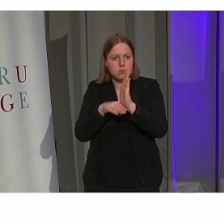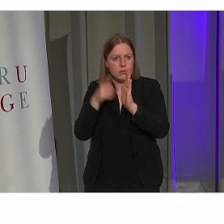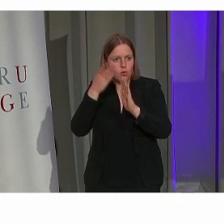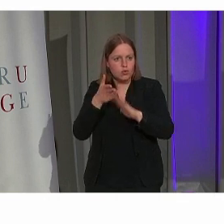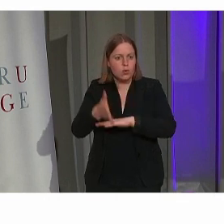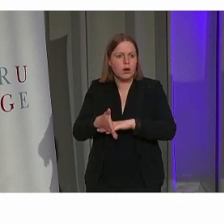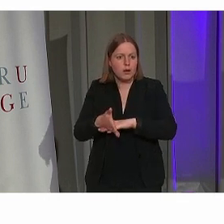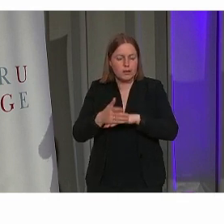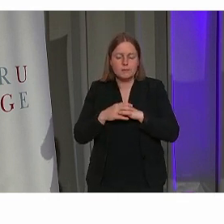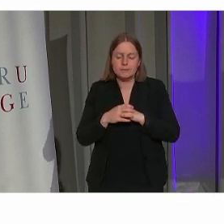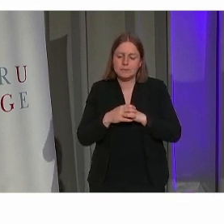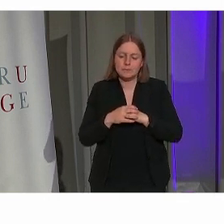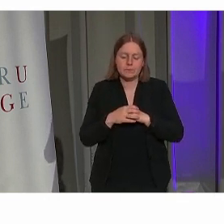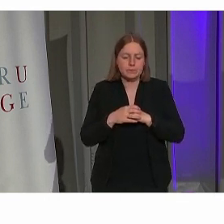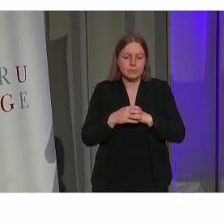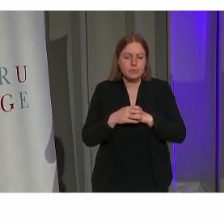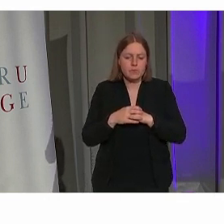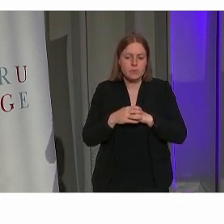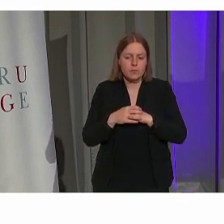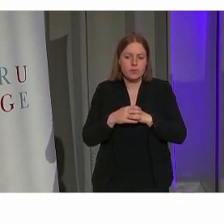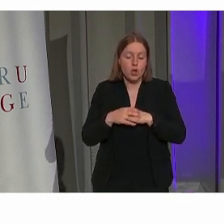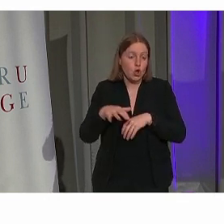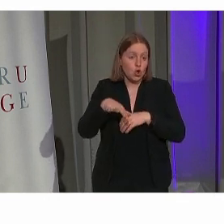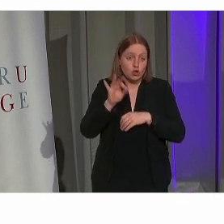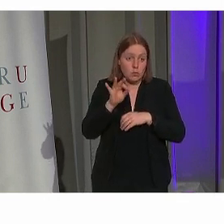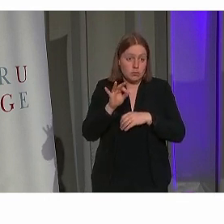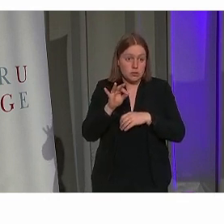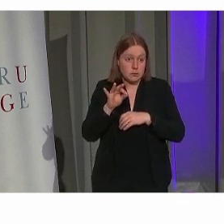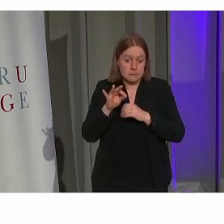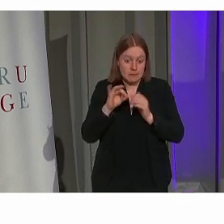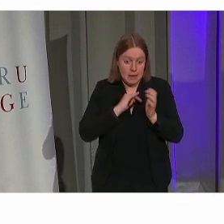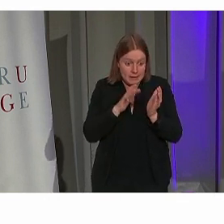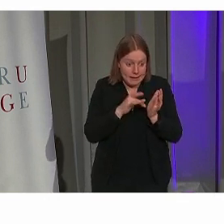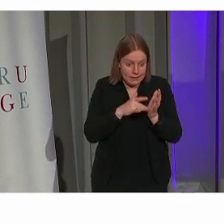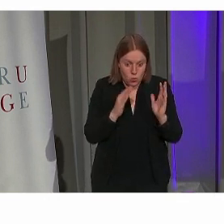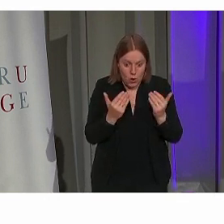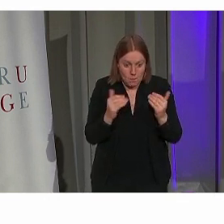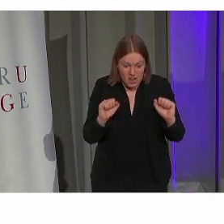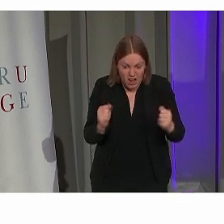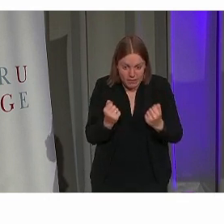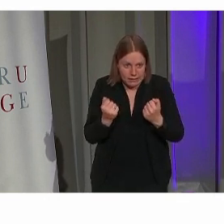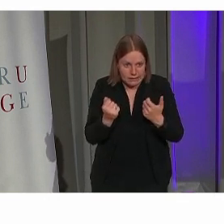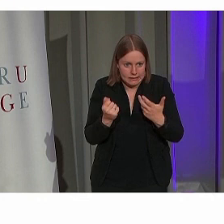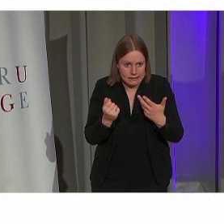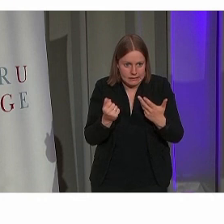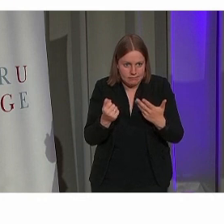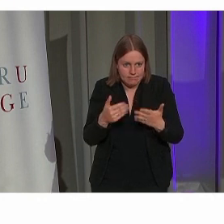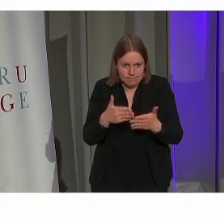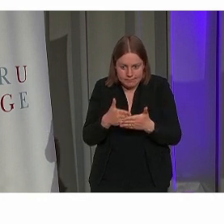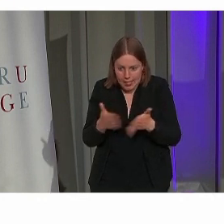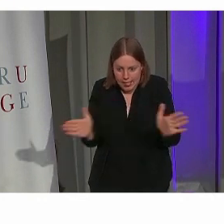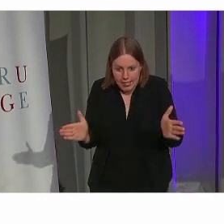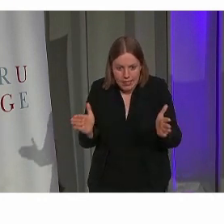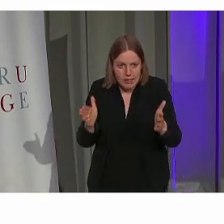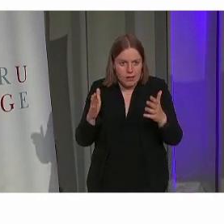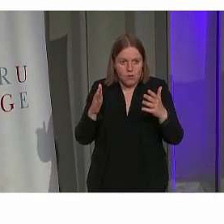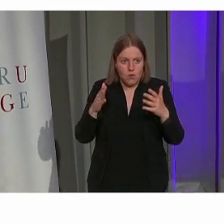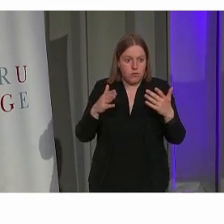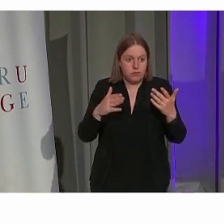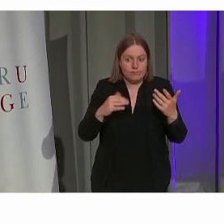Om bepaalde redenen kan het niet altijd om die drempels weg te werken of is er geen verbouwing gepland.